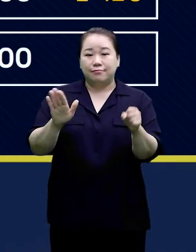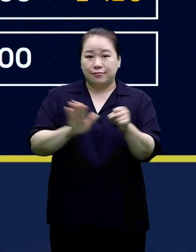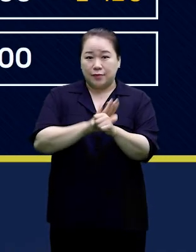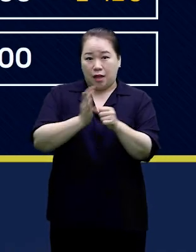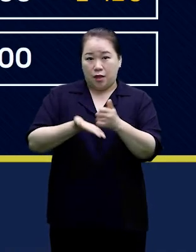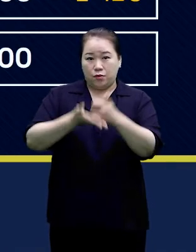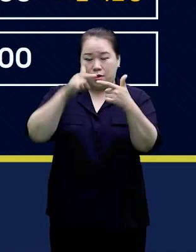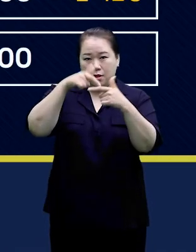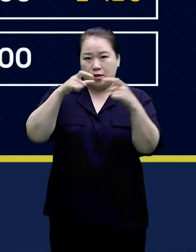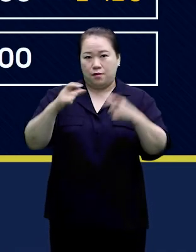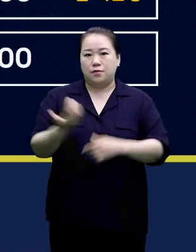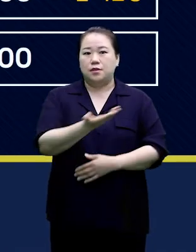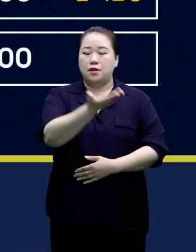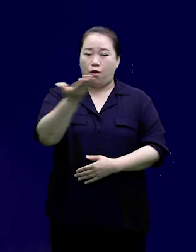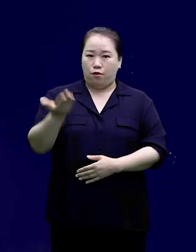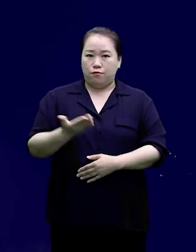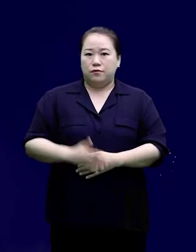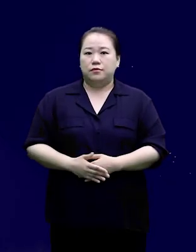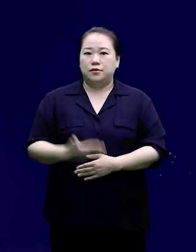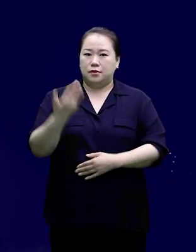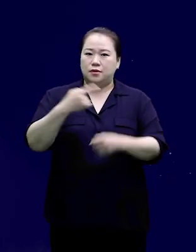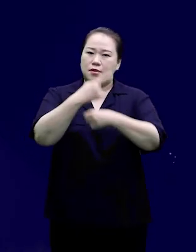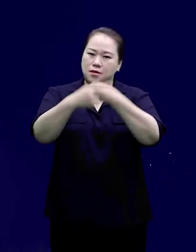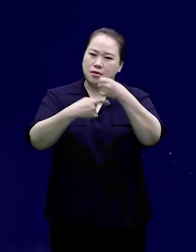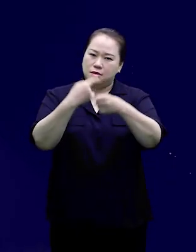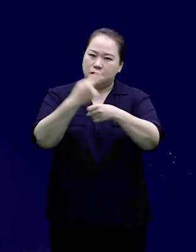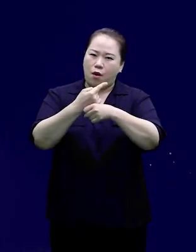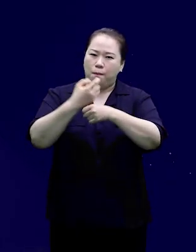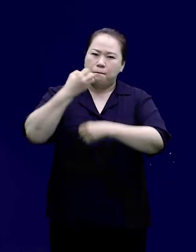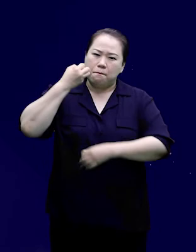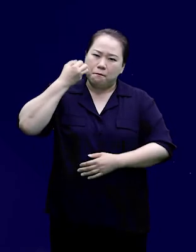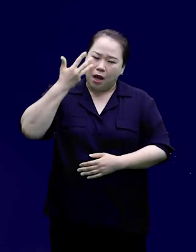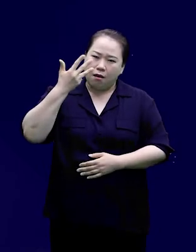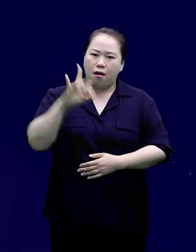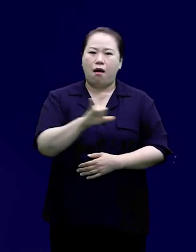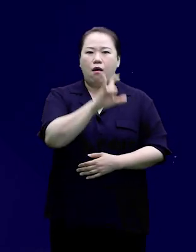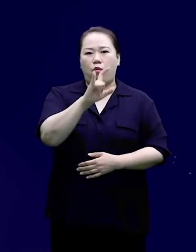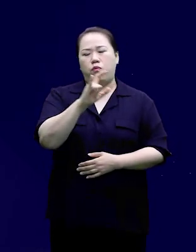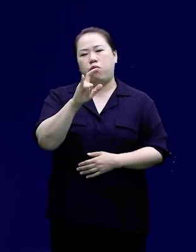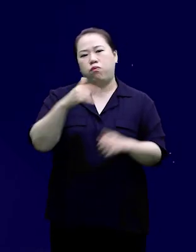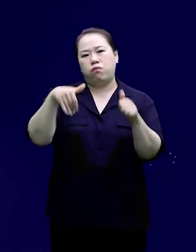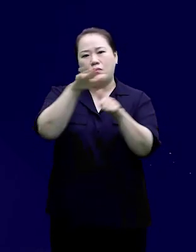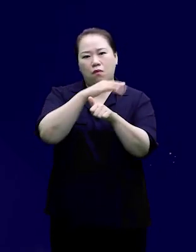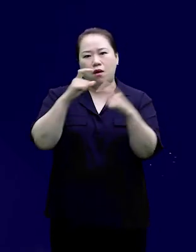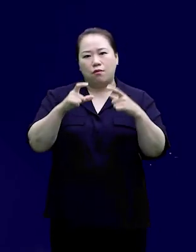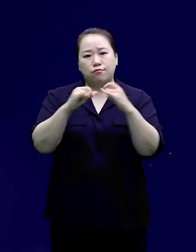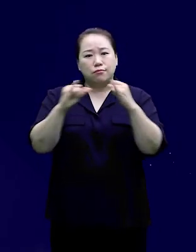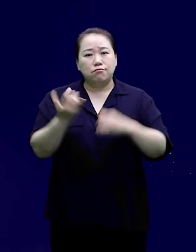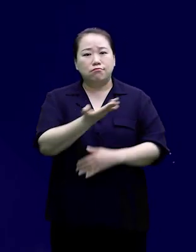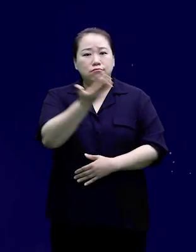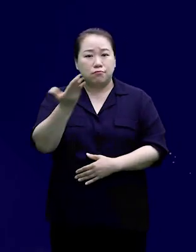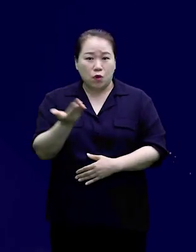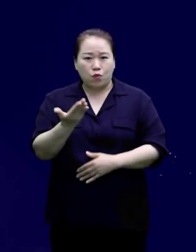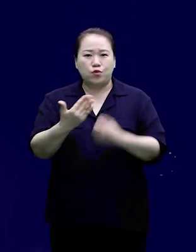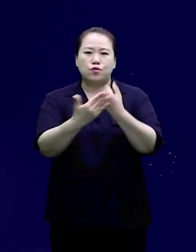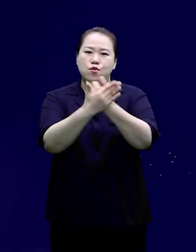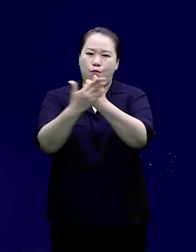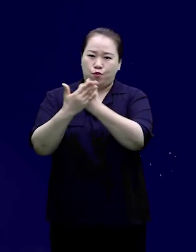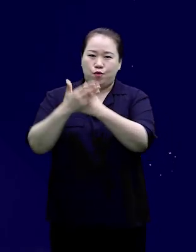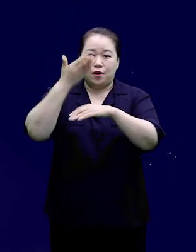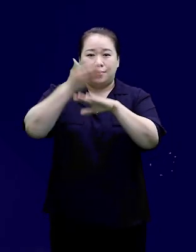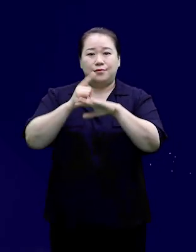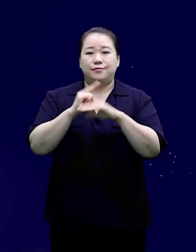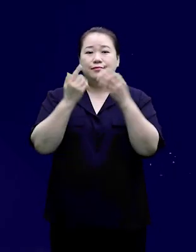존경하는 강남구민 여러분 지난 1년 8개월의 코로나 상황 동안 구민 여러분의 적극적인 협조에